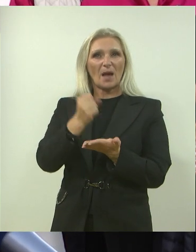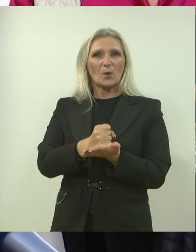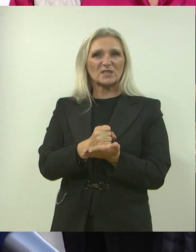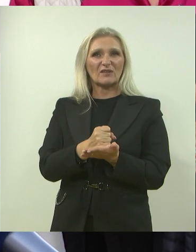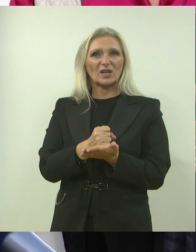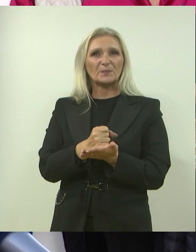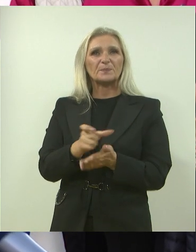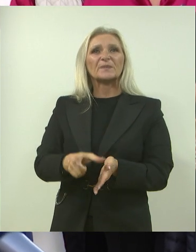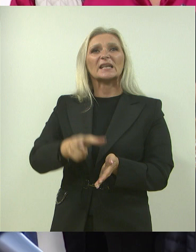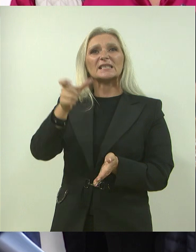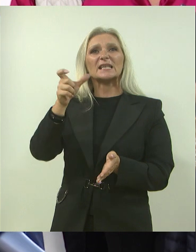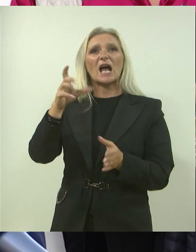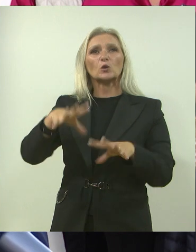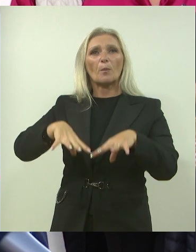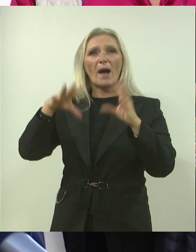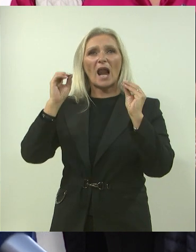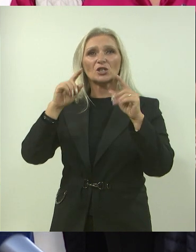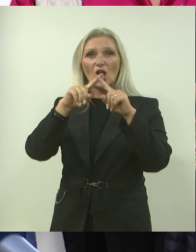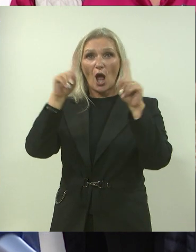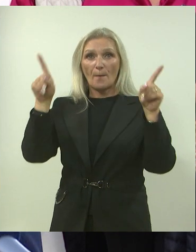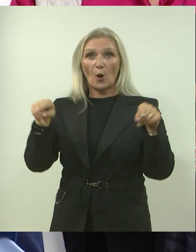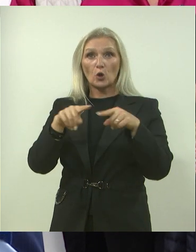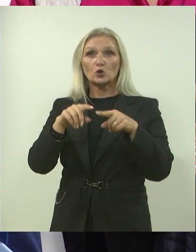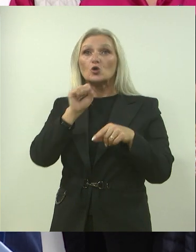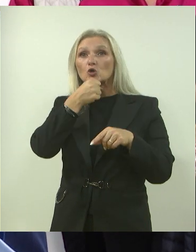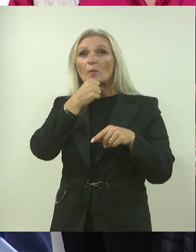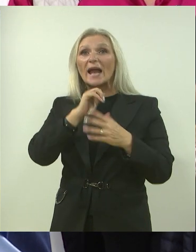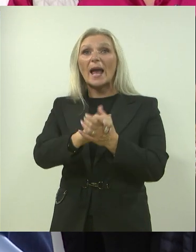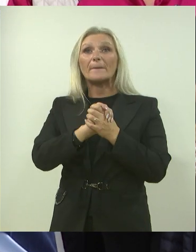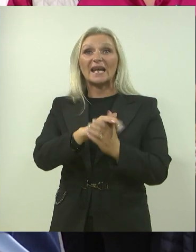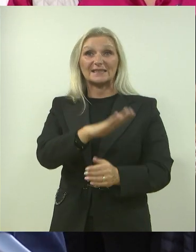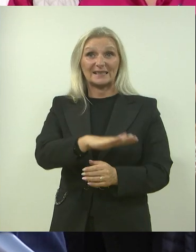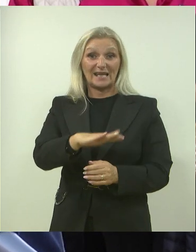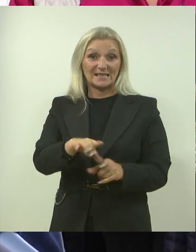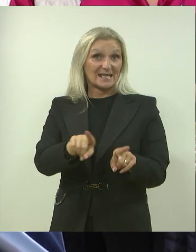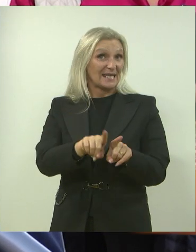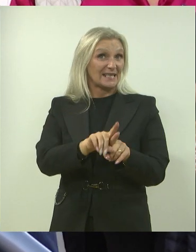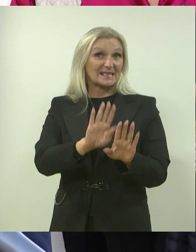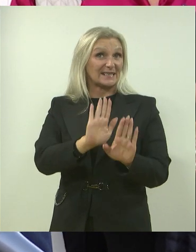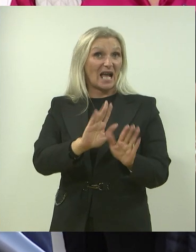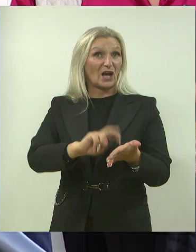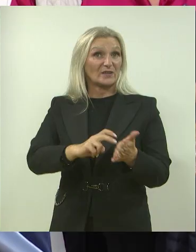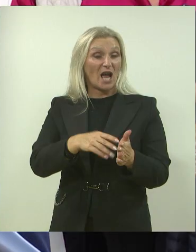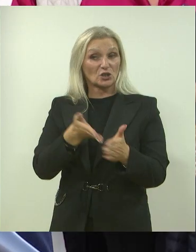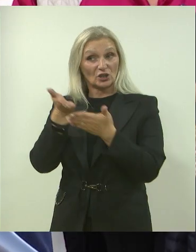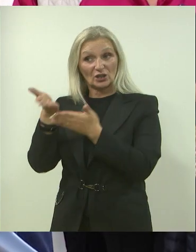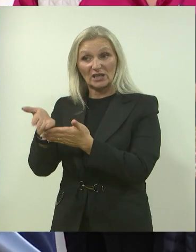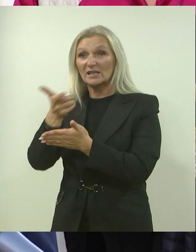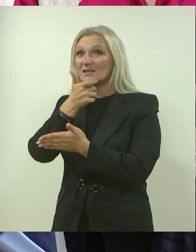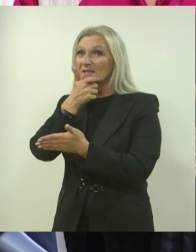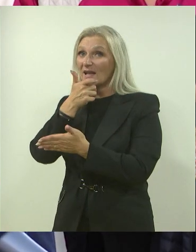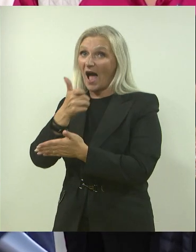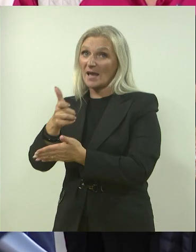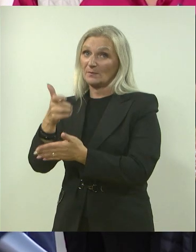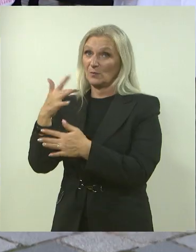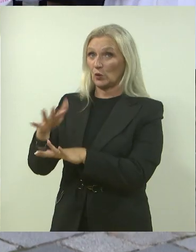na zgradu Županijske palače, ploču Županija prijatelj djece, na isti takav način pristupiti i njima, jer